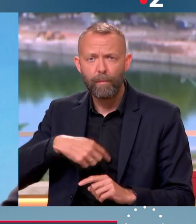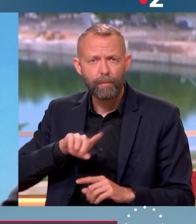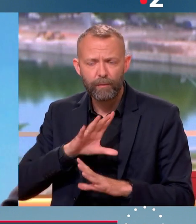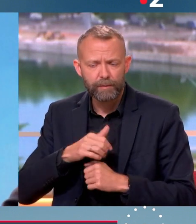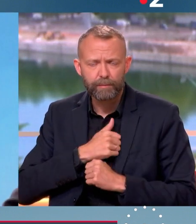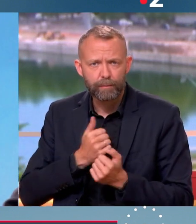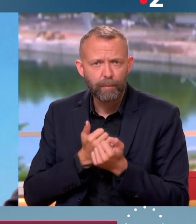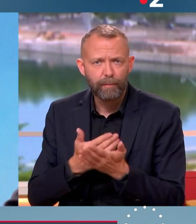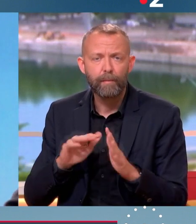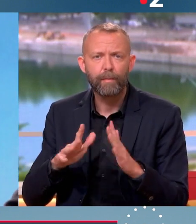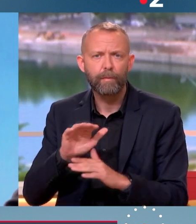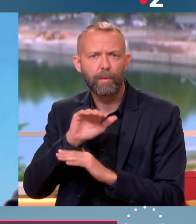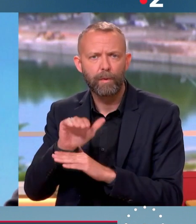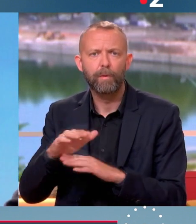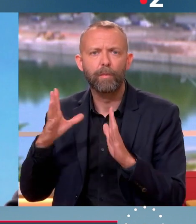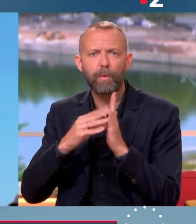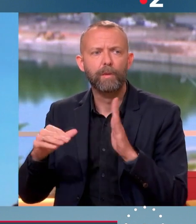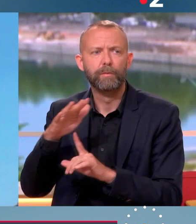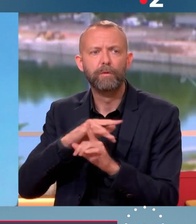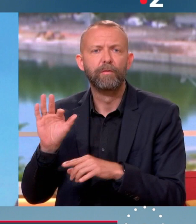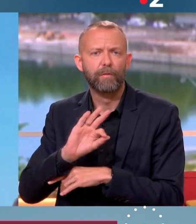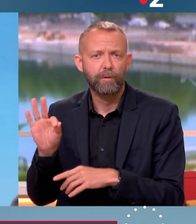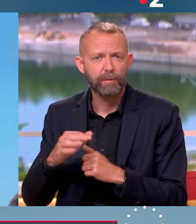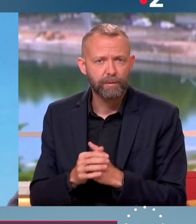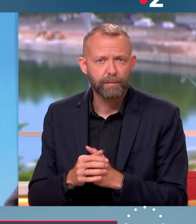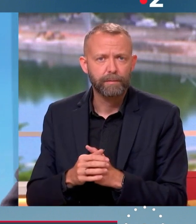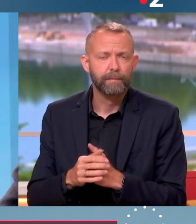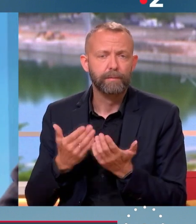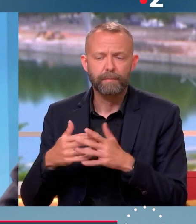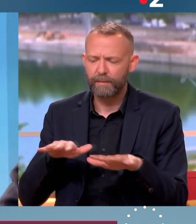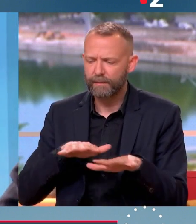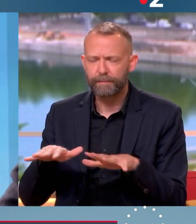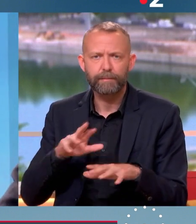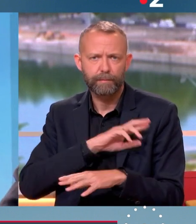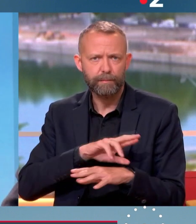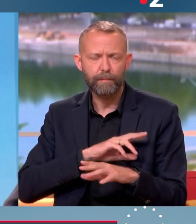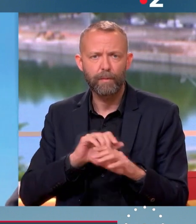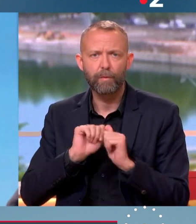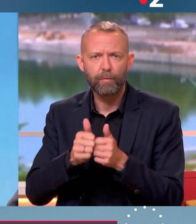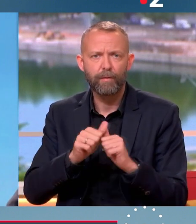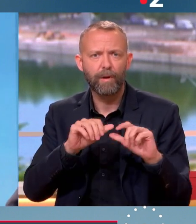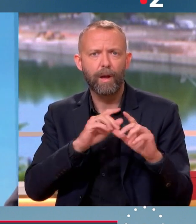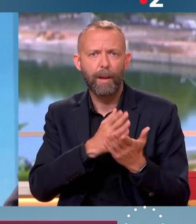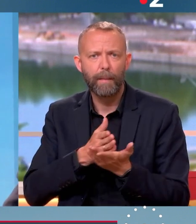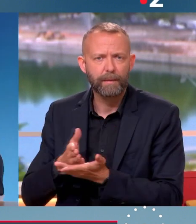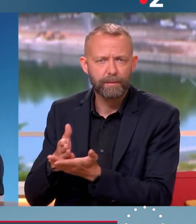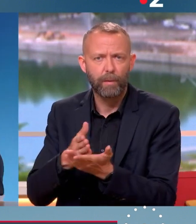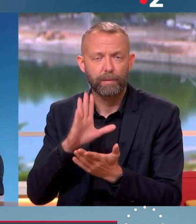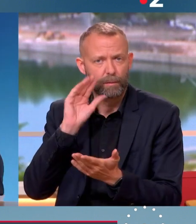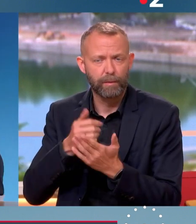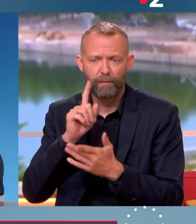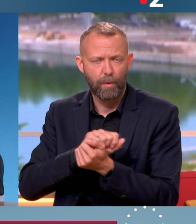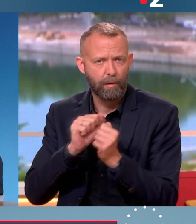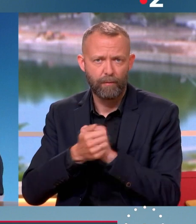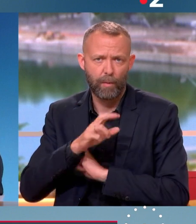c'est comment on protège le modèle social français. Le modèle social français, c'est le système de retraite par répartition, qui nous faut effectivement sauver, et c'est pour ça qu'il y besoin de faire la réforme des